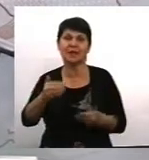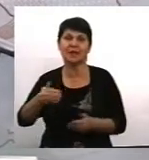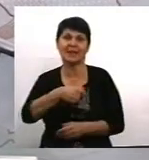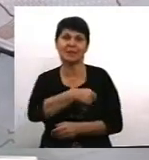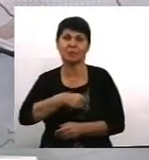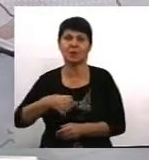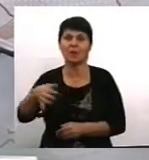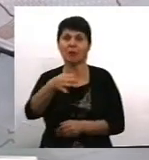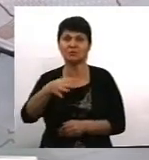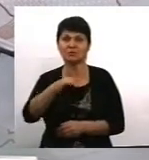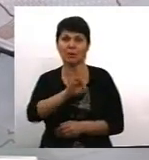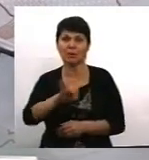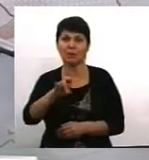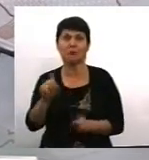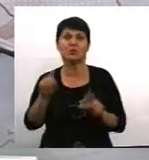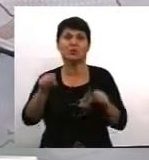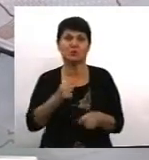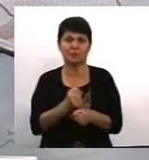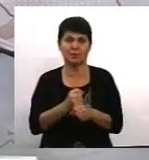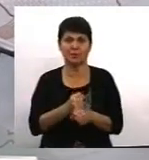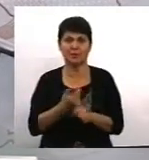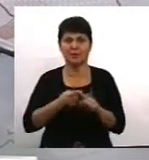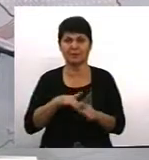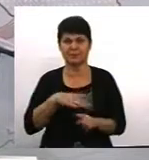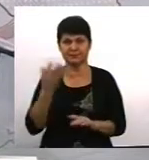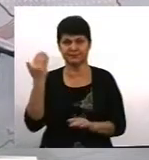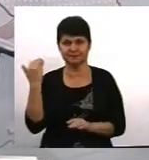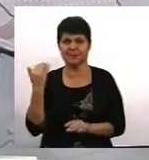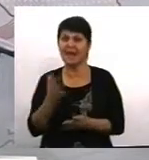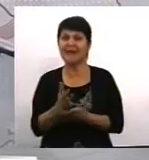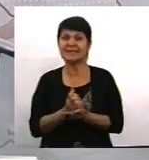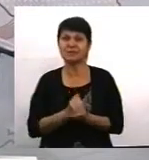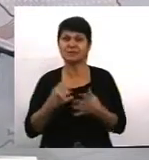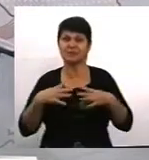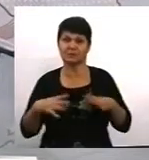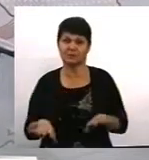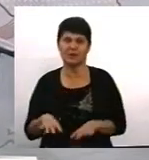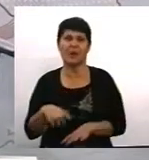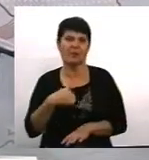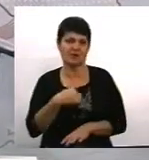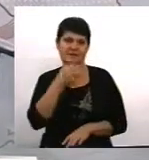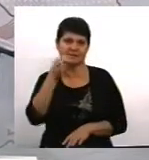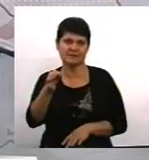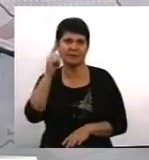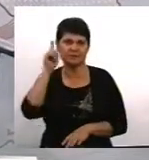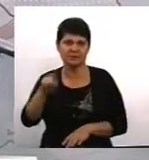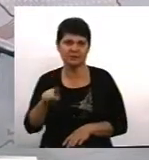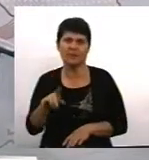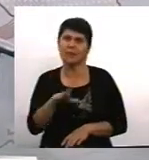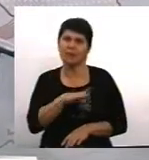можемо зробити. Це було якийсь певний час тому, тобто ресурсу не було. І я їй сказала, знаєте, було б дуже важливо,